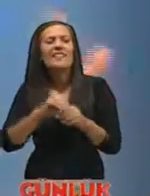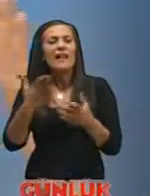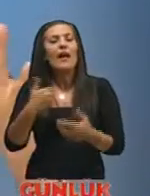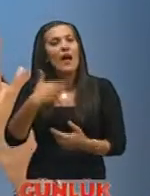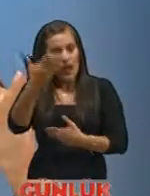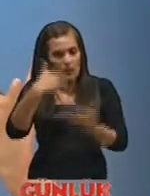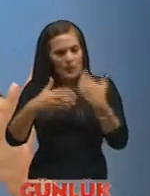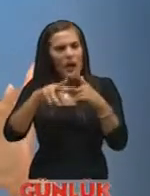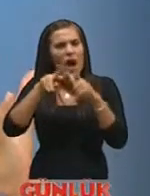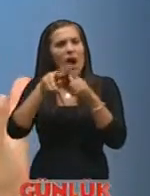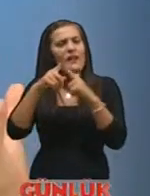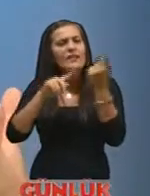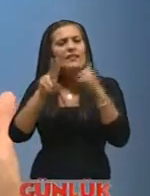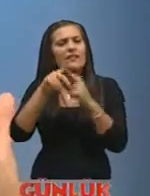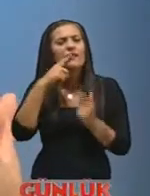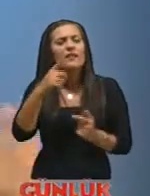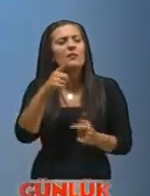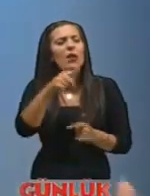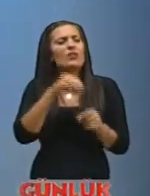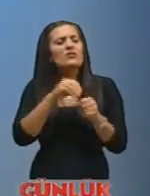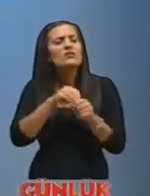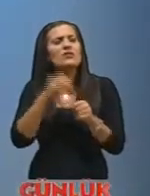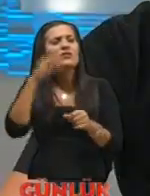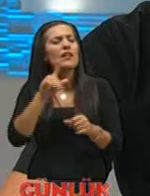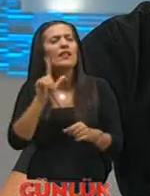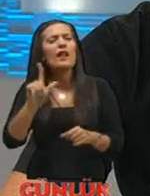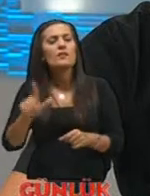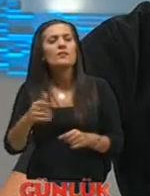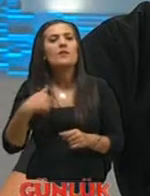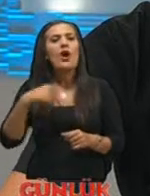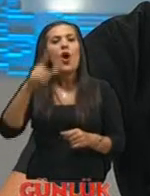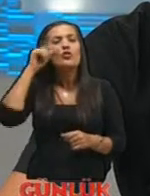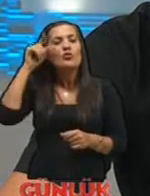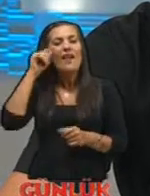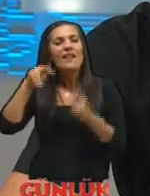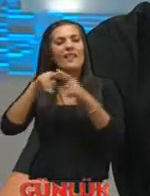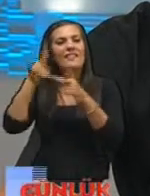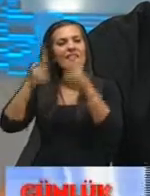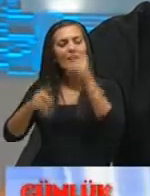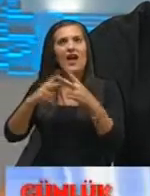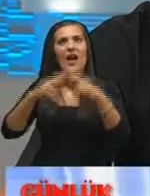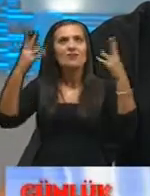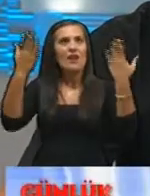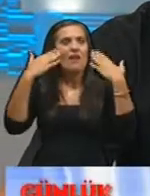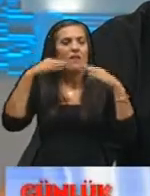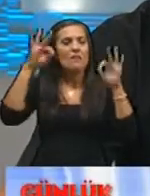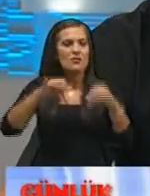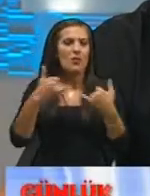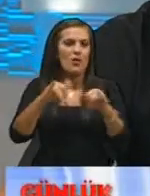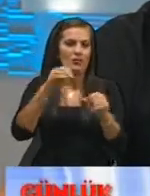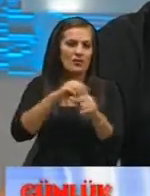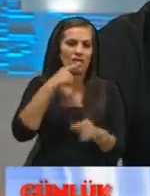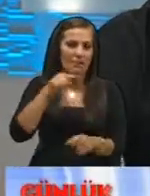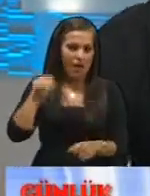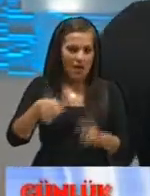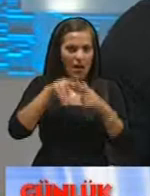teker mesela antik dediniz antik olunca nasıl bir ışık gerekiyor? antik olduğu zaman daha doğrusu Yunan antik tiyatrolarında açık havalarda başlayan oyunlar biliyorsunuz